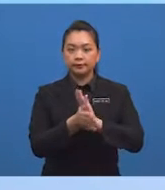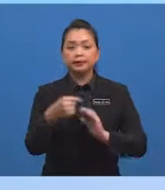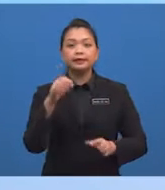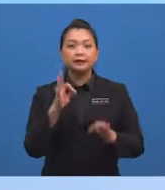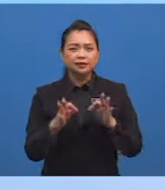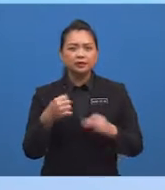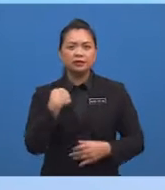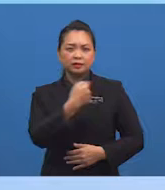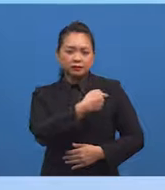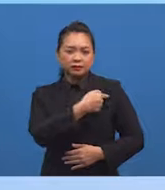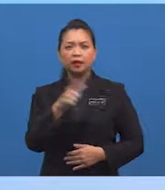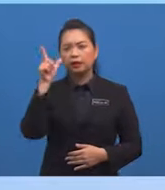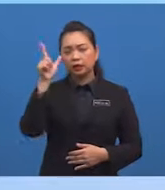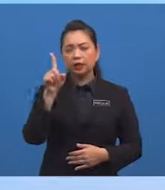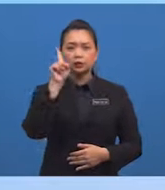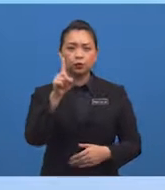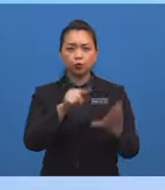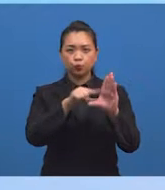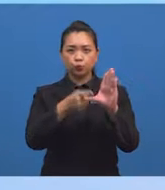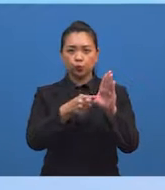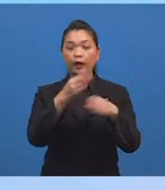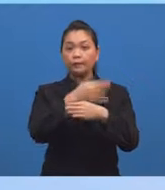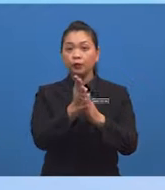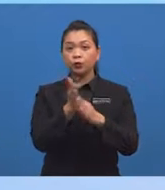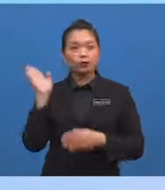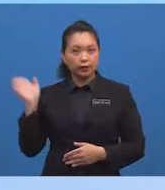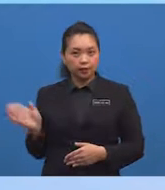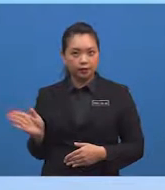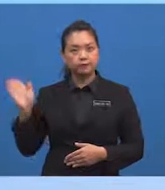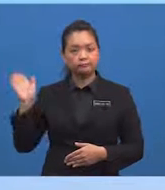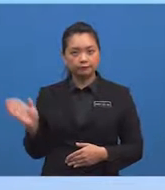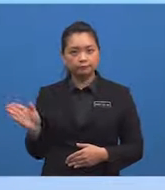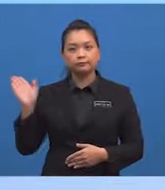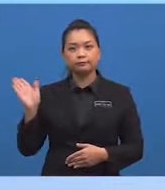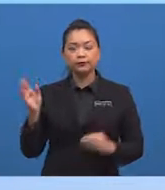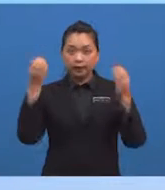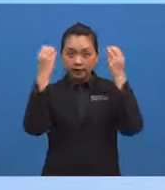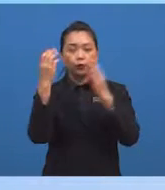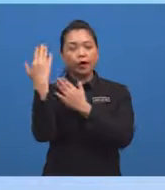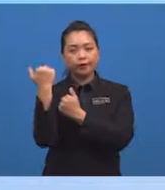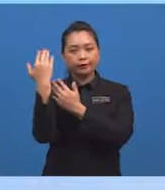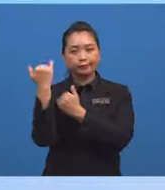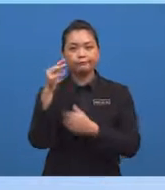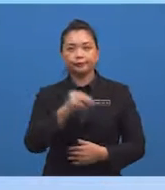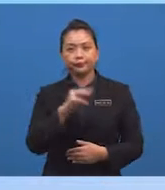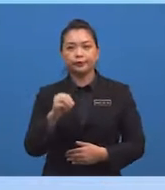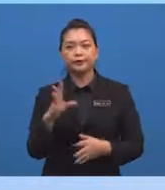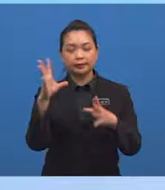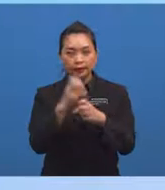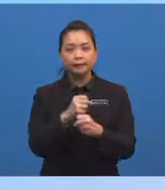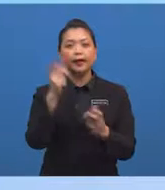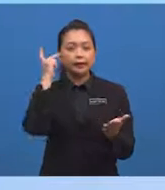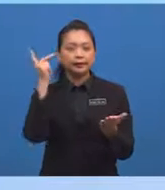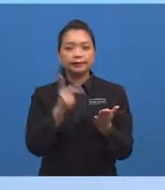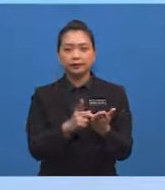kita lihat suatu sudut itu membentuk huruf-huruf ini Cikgu harap murid-murid dapat kenal